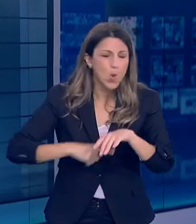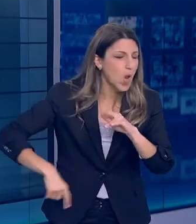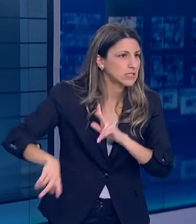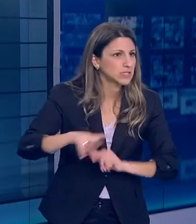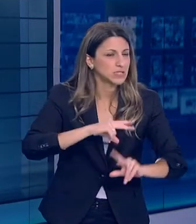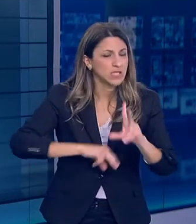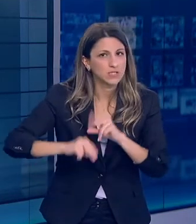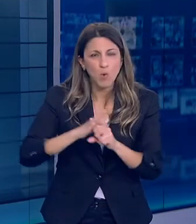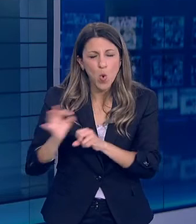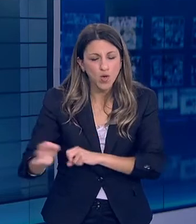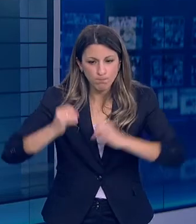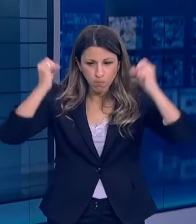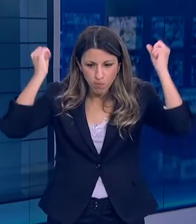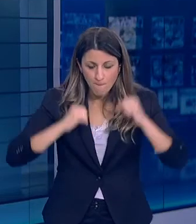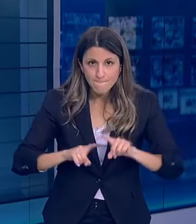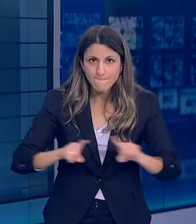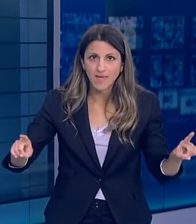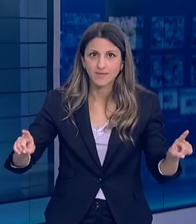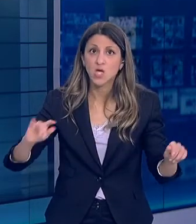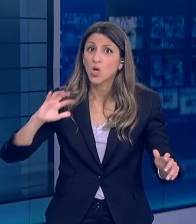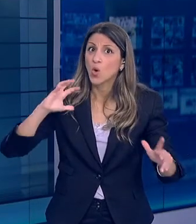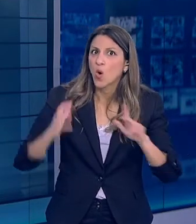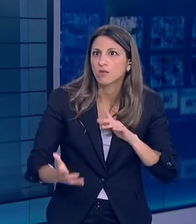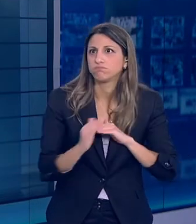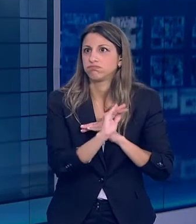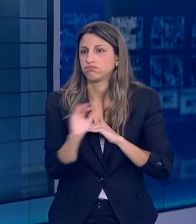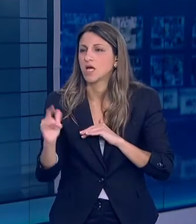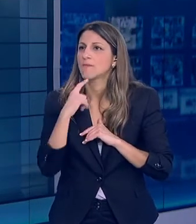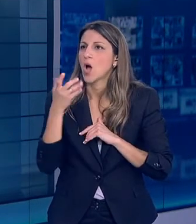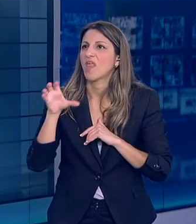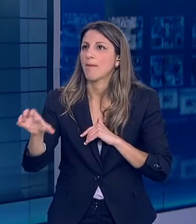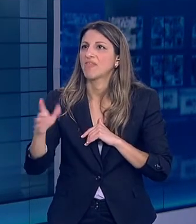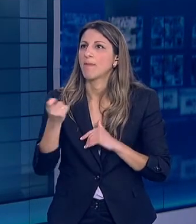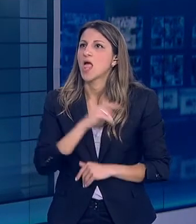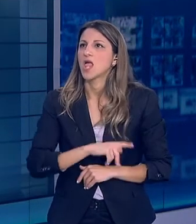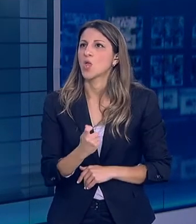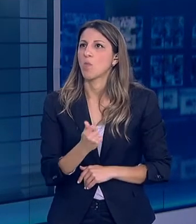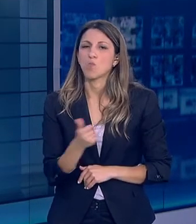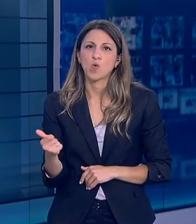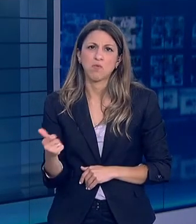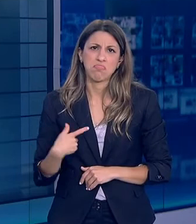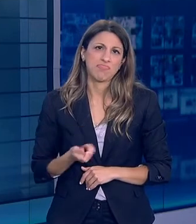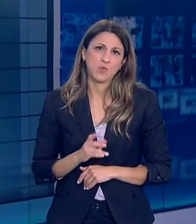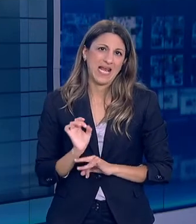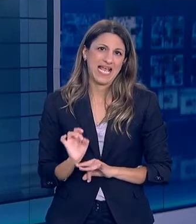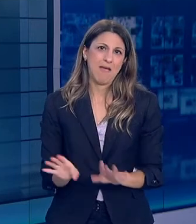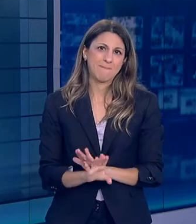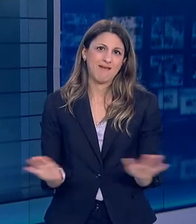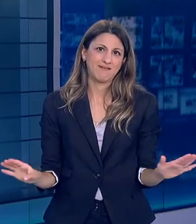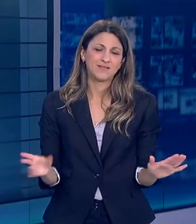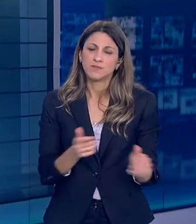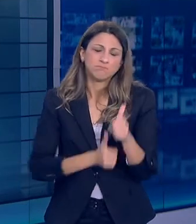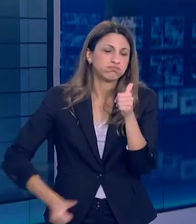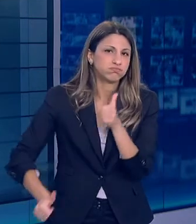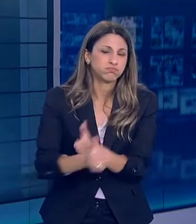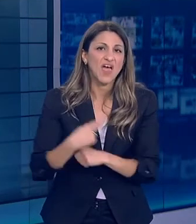Όλη η επέλαση αυτής της επιδημίας του κορονοϊού Σε όλο τον κόσμο, κάποια χώρα Να πει ότι το ανοίγω μόνο για οικονομικούς λόγους Καμία χώρα δεν το έκανε αυτό Η δημόσια υγεία